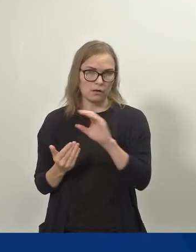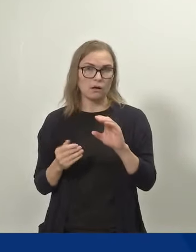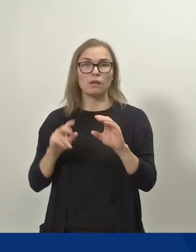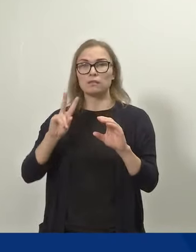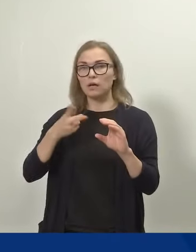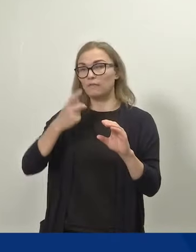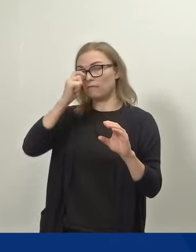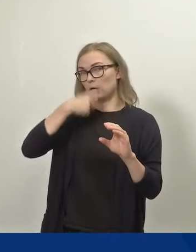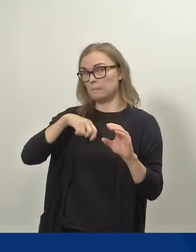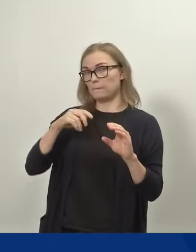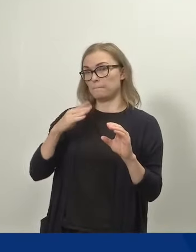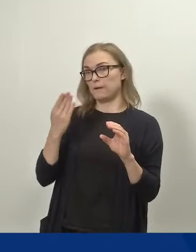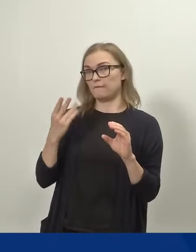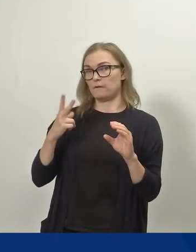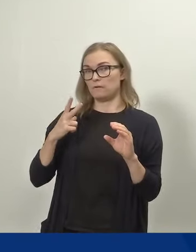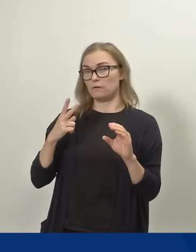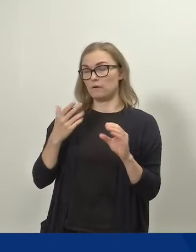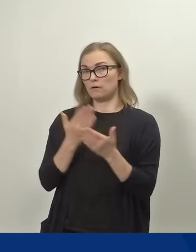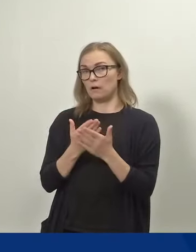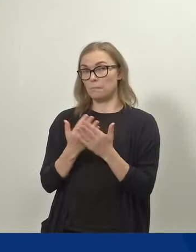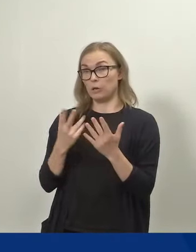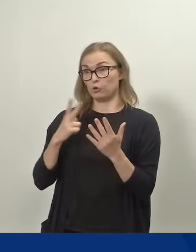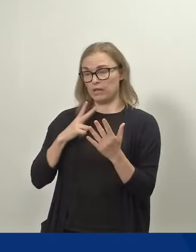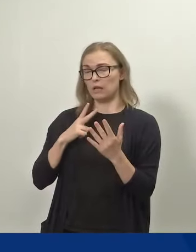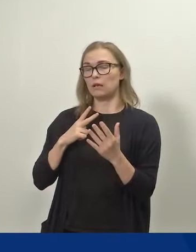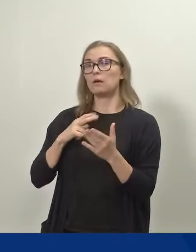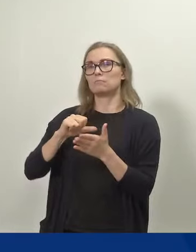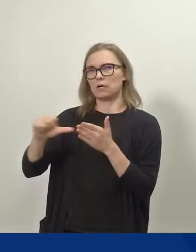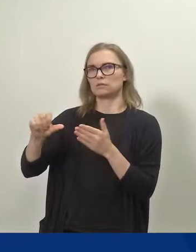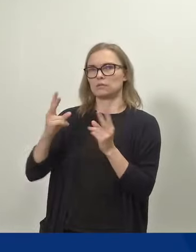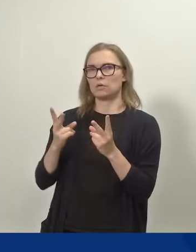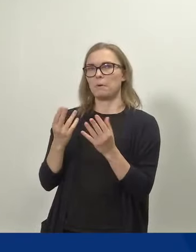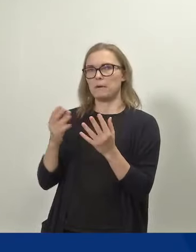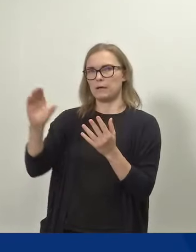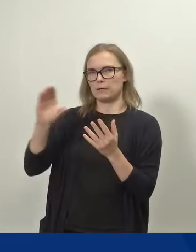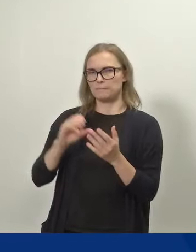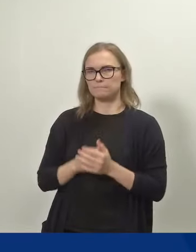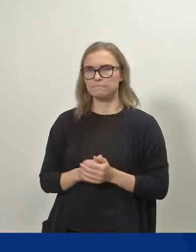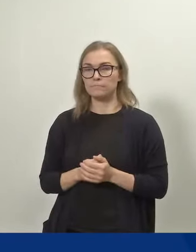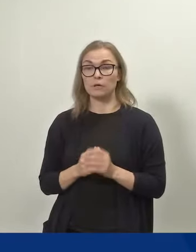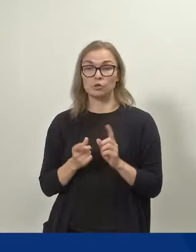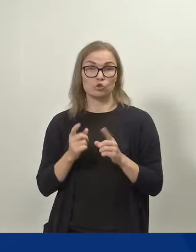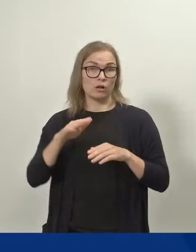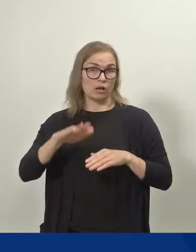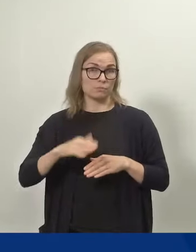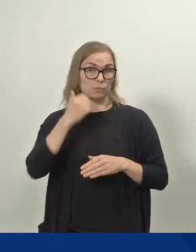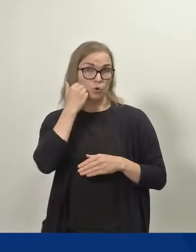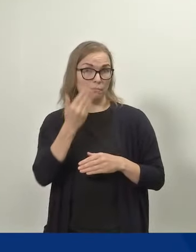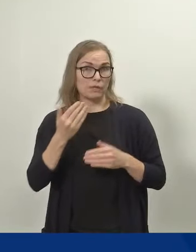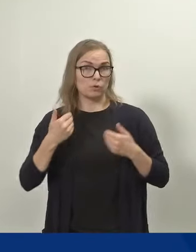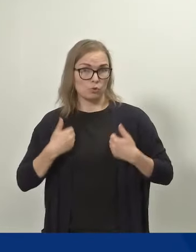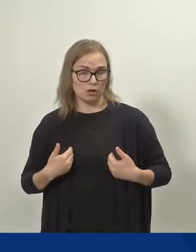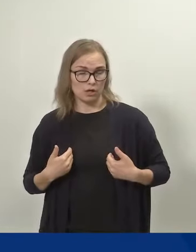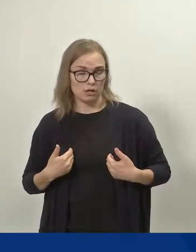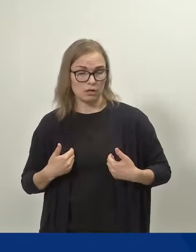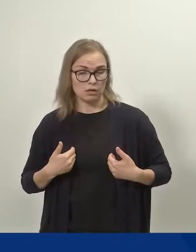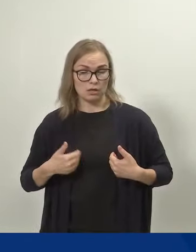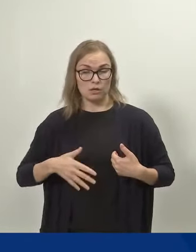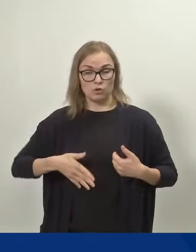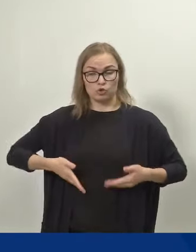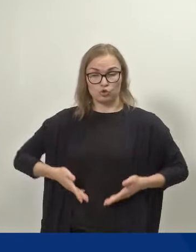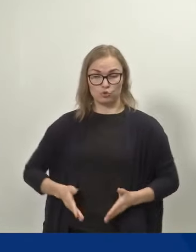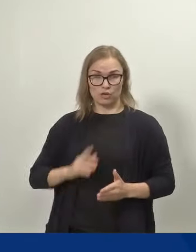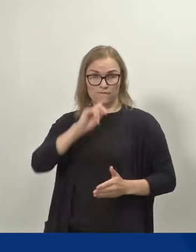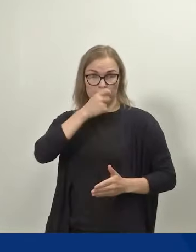vanhempainpäivärahapäiviä on jäljellä. Lapsen syntyessä kuolleina tai kuollessa myöhemmin synnyttäneen vanhemman raskaus- ja